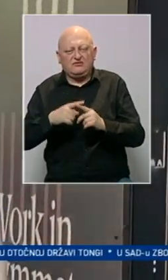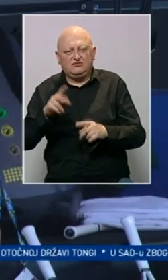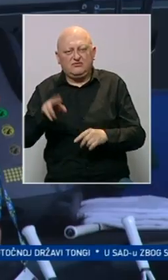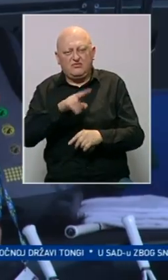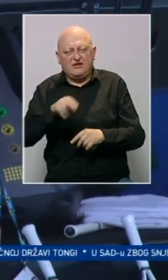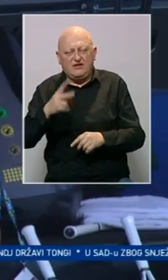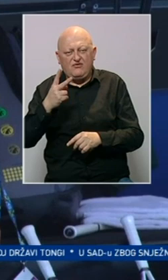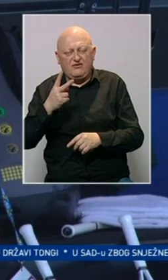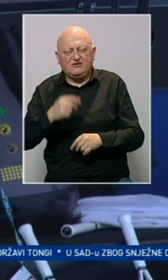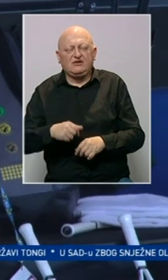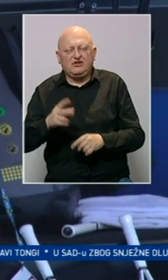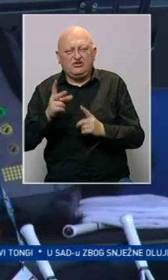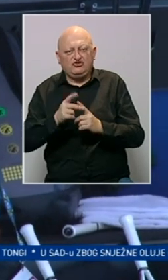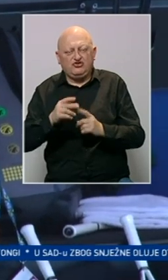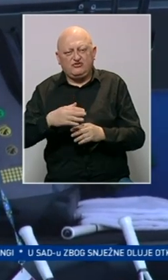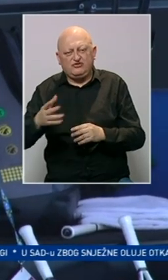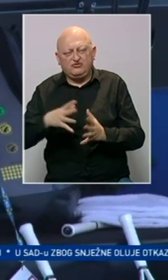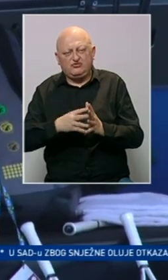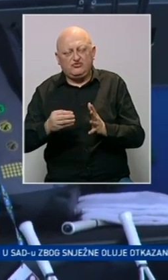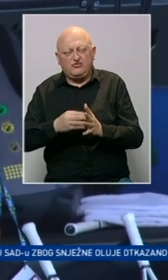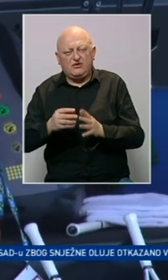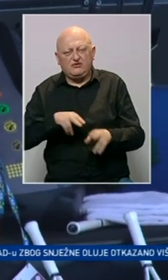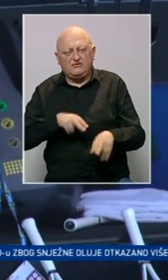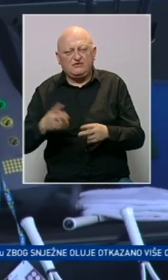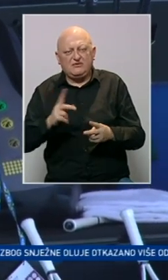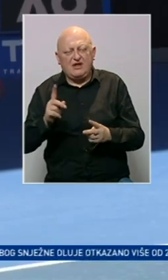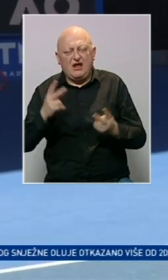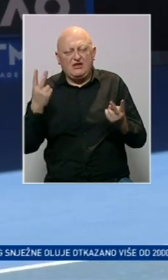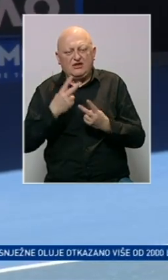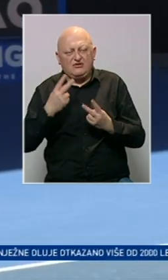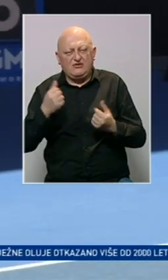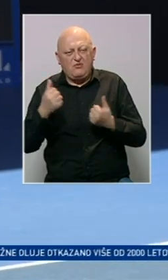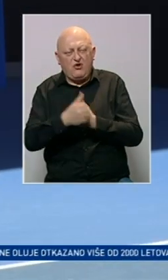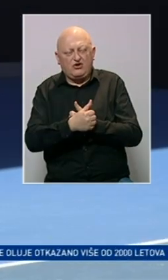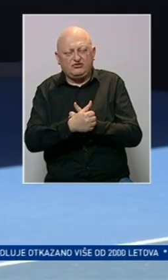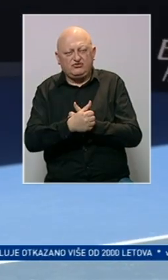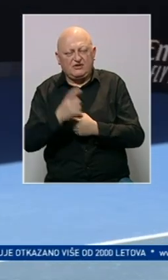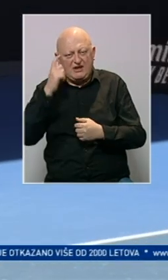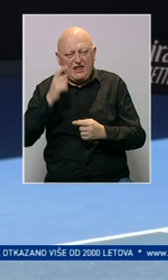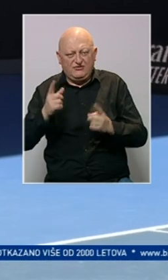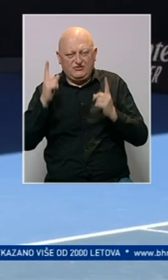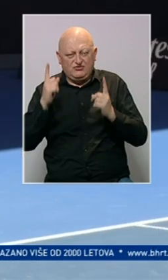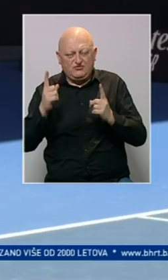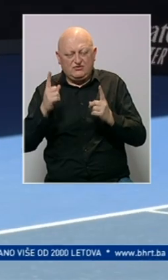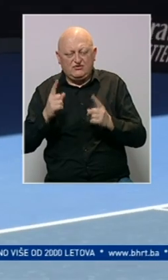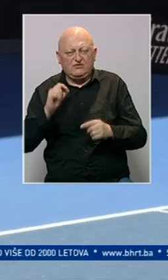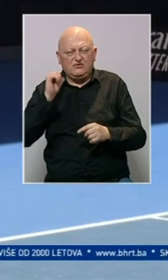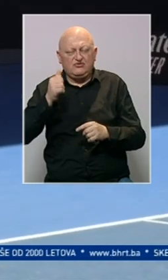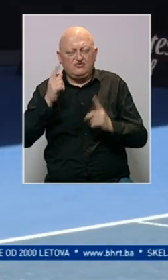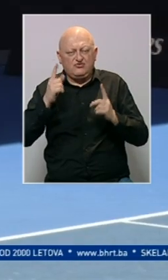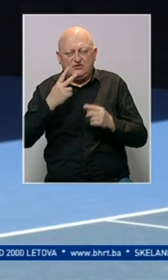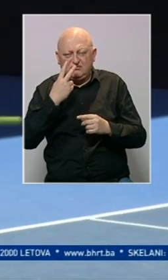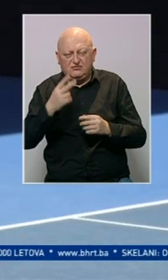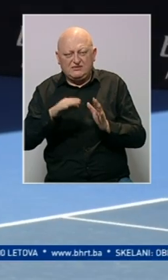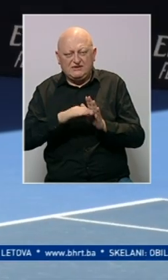ukidanju vize. Đokovićeva strana je tumačila odluku ministra kao nerazumnu i pogrešnu. Glavni sudija je naveo da je sud razmatrao